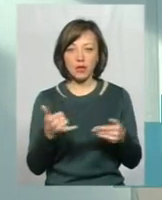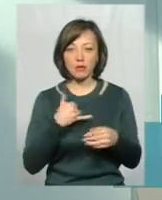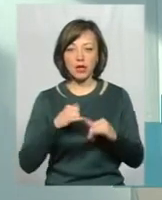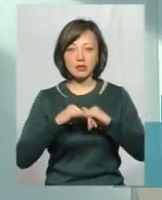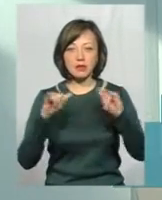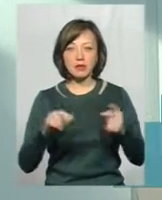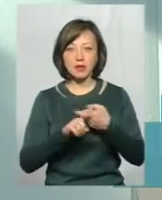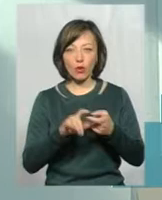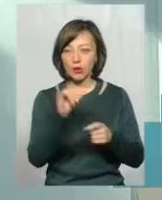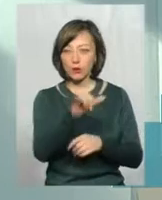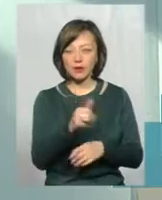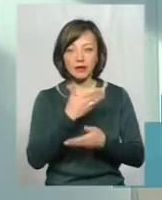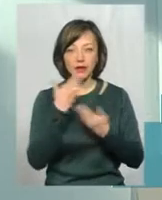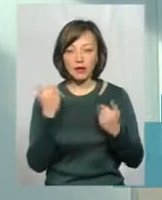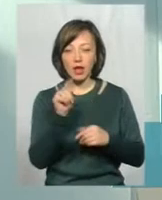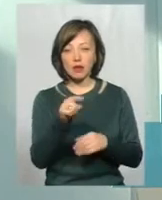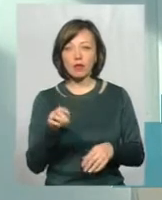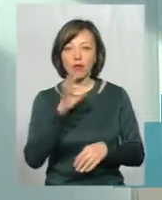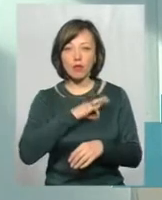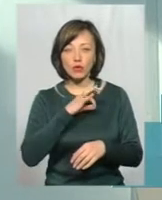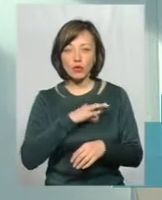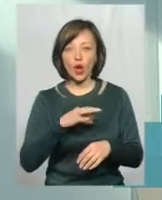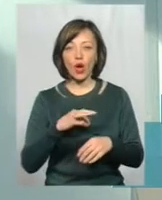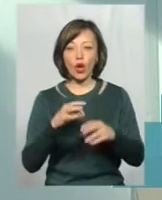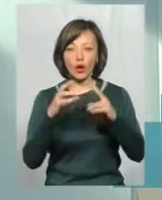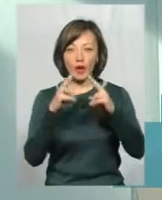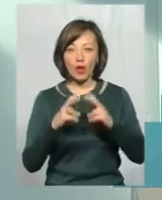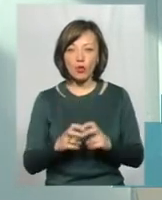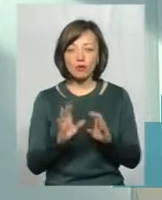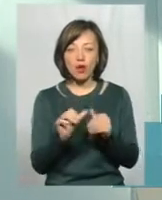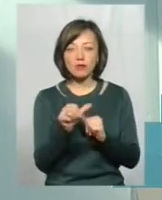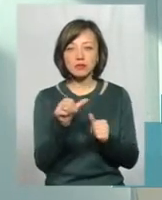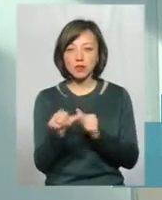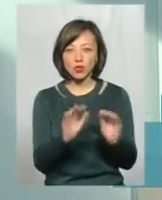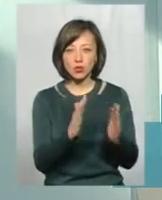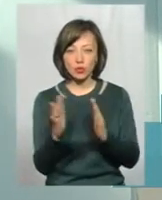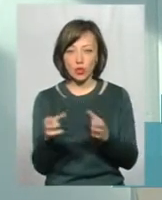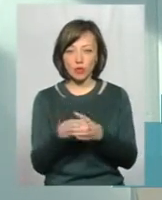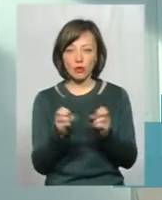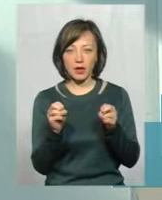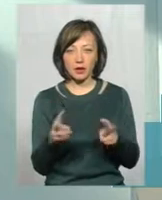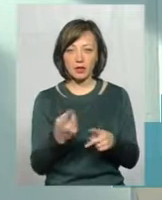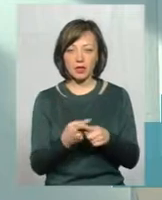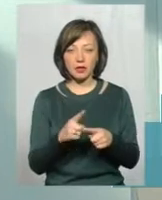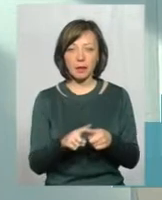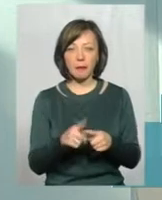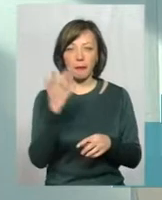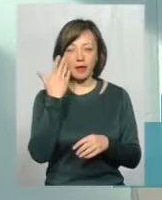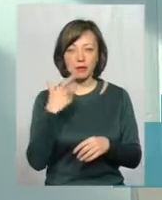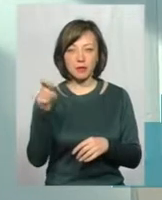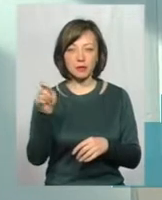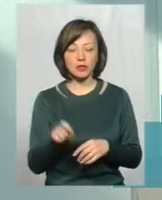епідемія, а у них епідемії немає. Вони пользуються туберкулінодіагностикою в исключительних случаях для груп риска. В частності, коли